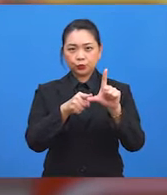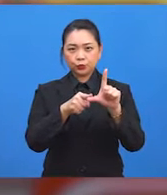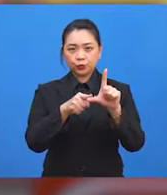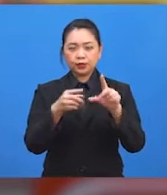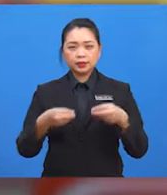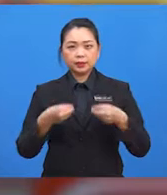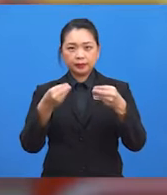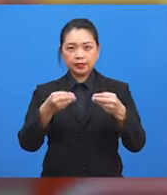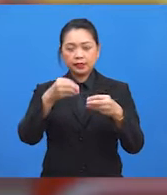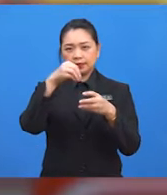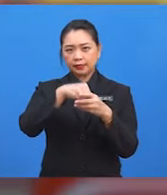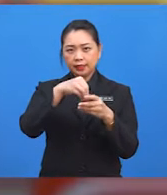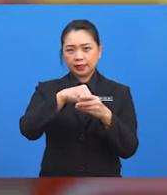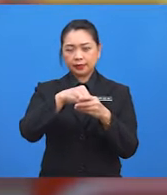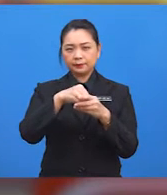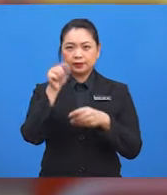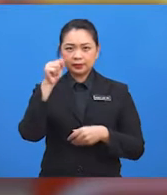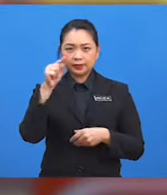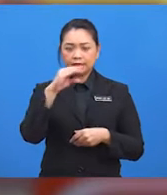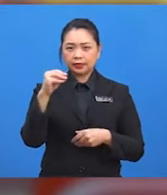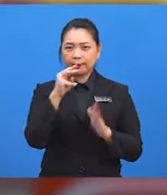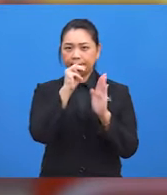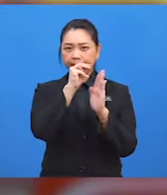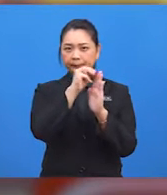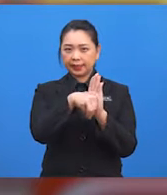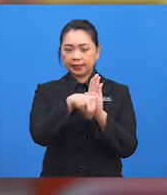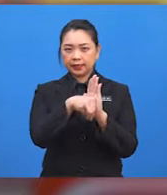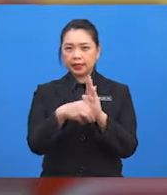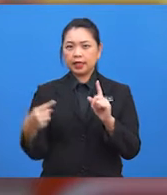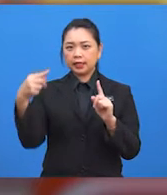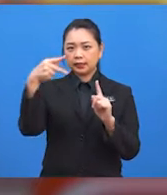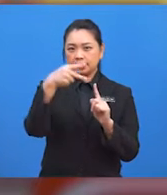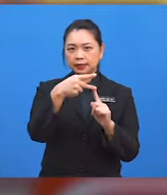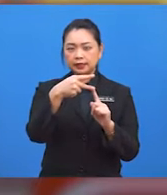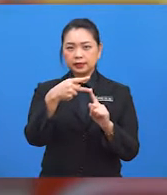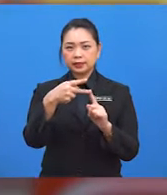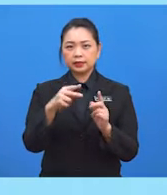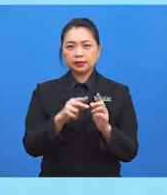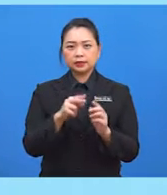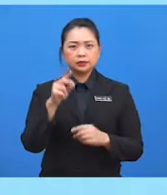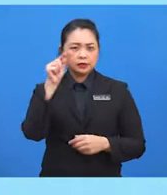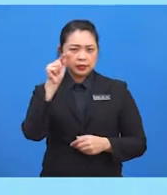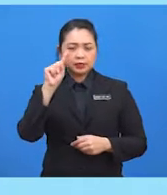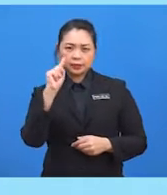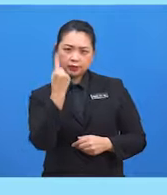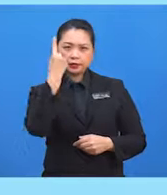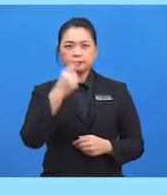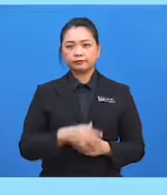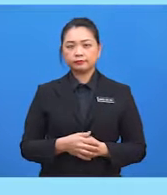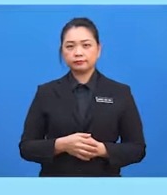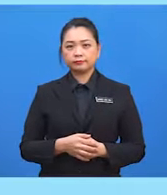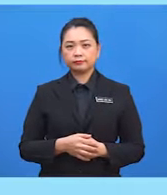bacaan darjah dan minit ke unit darjah sahaja? Soalannya,